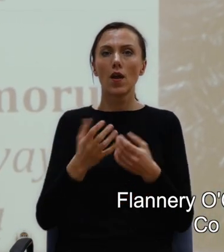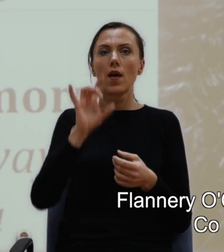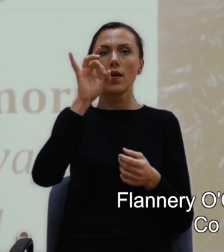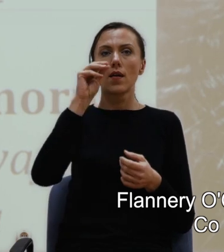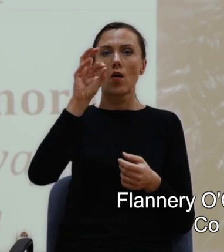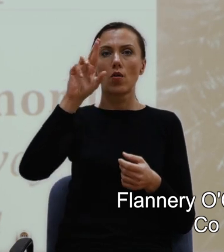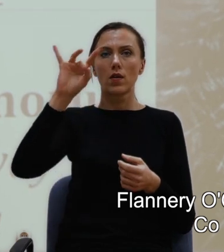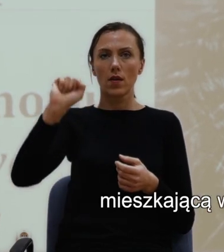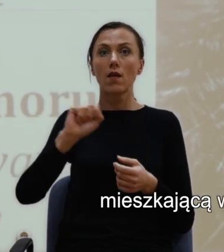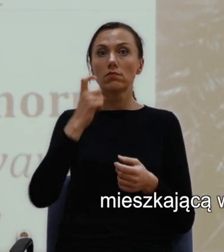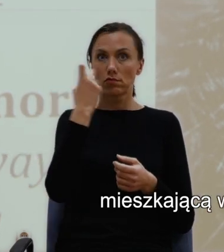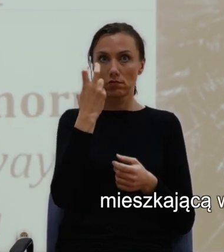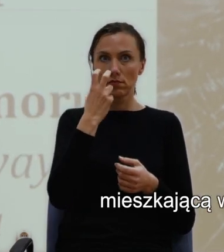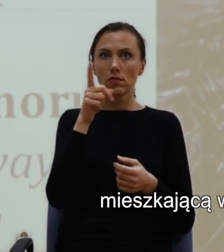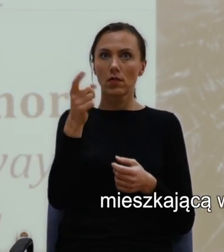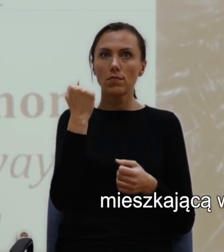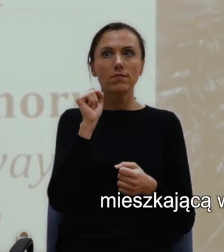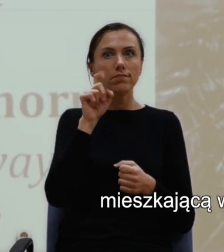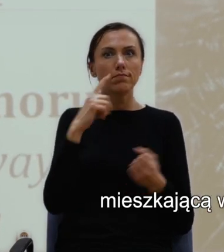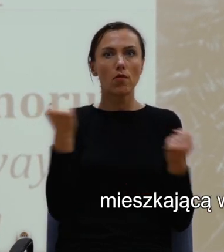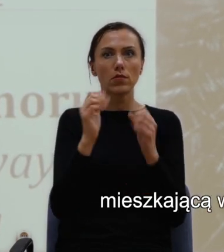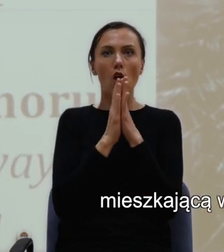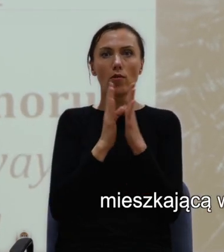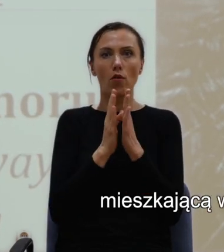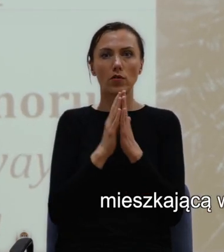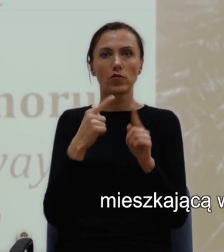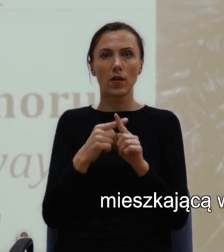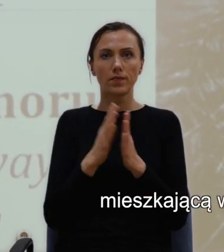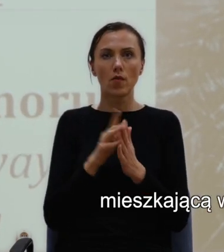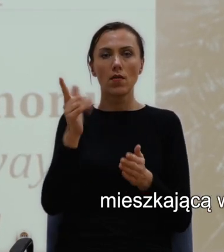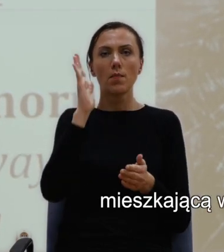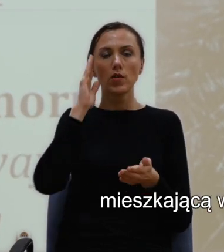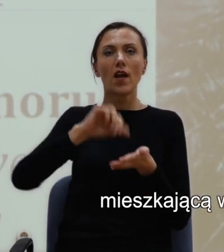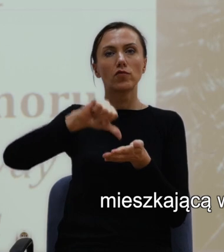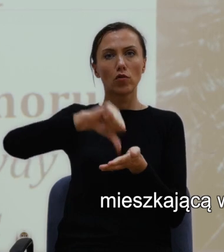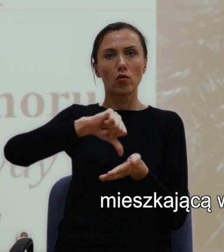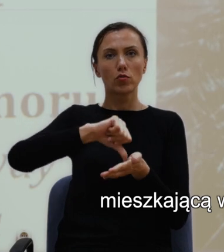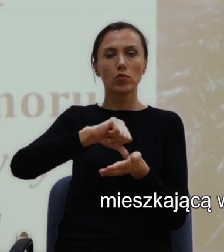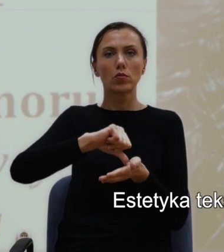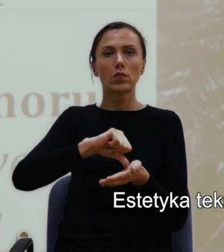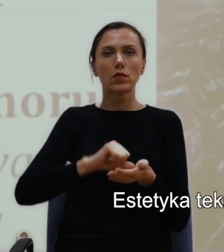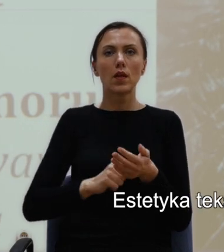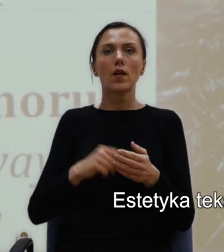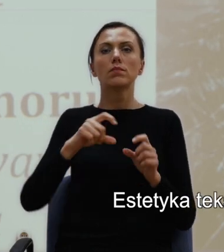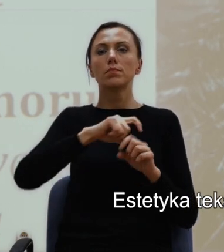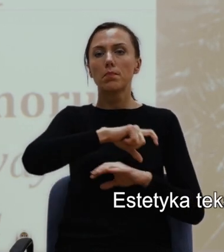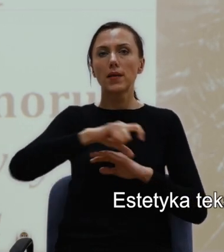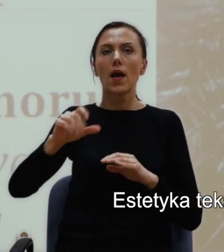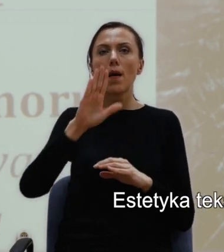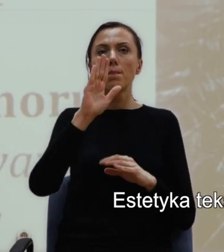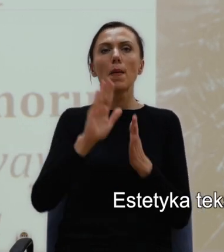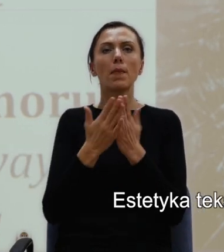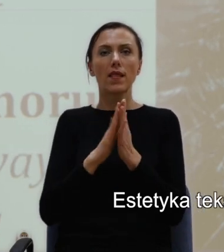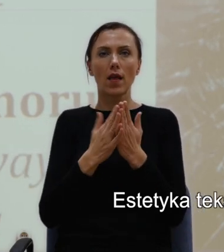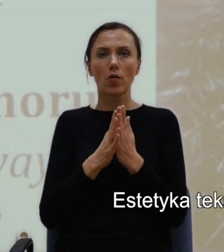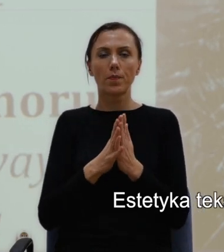żarliwą katoliczką, mieszkającą w samym środku wspomnianego wcześniej pasa biblijnego. Estetyka tekstów O